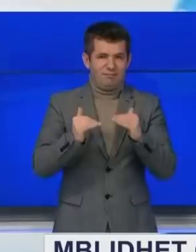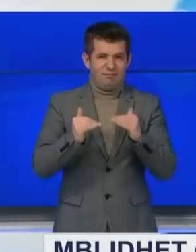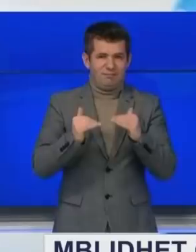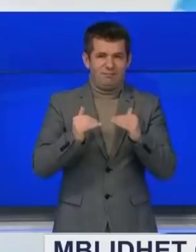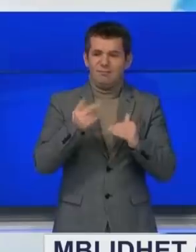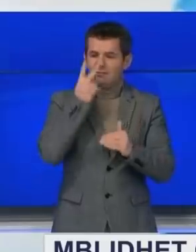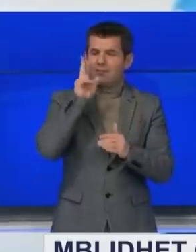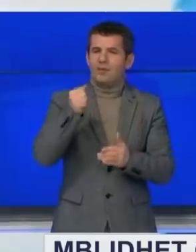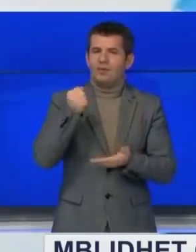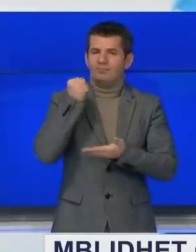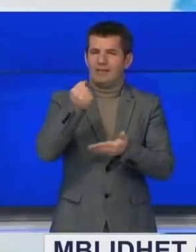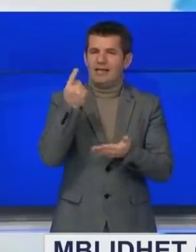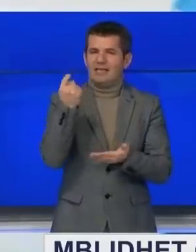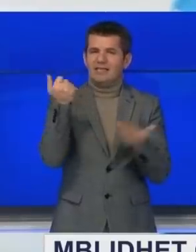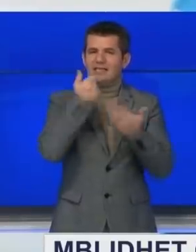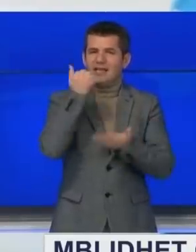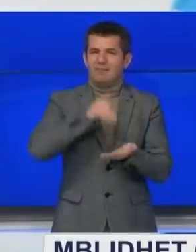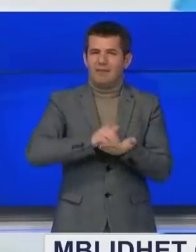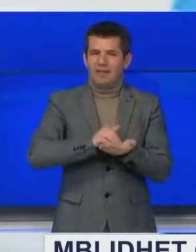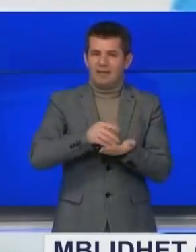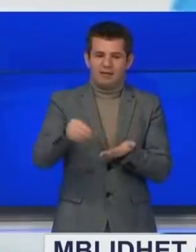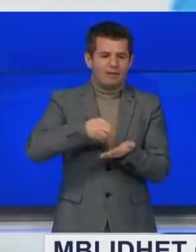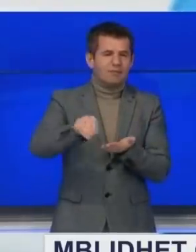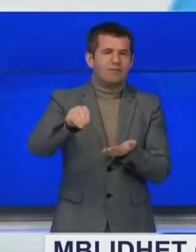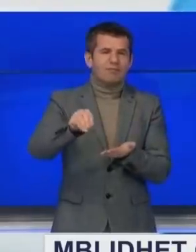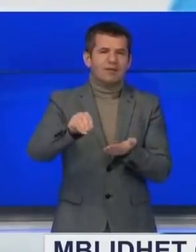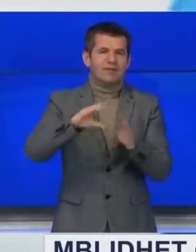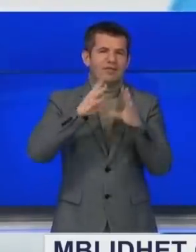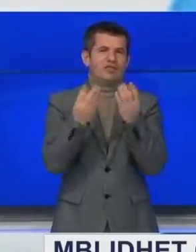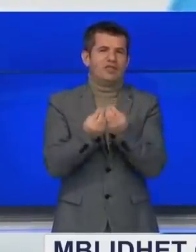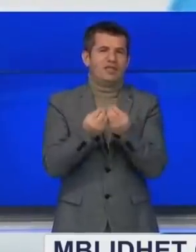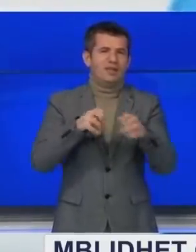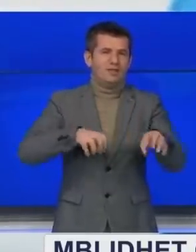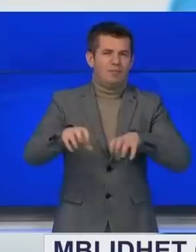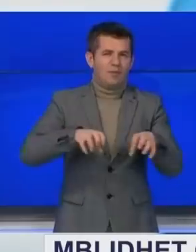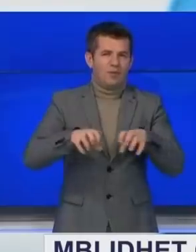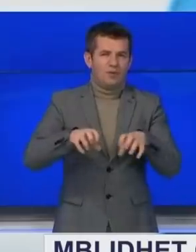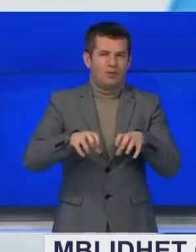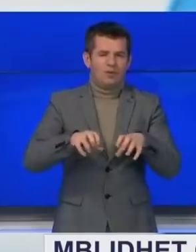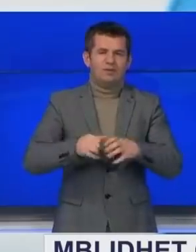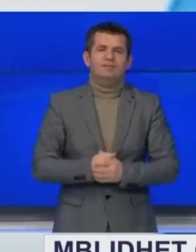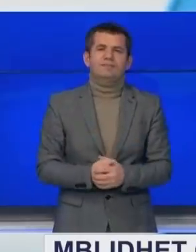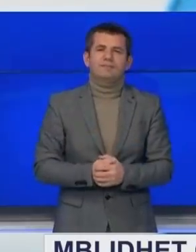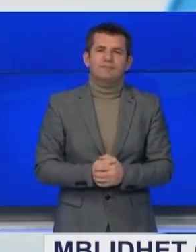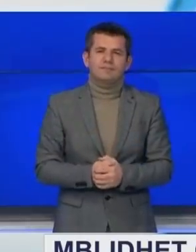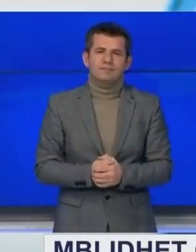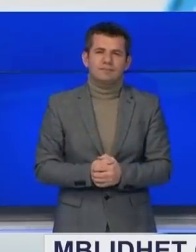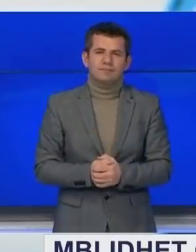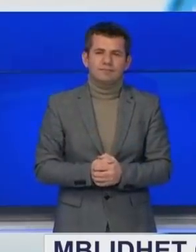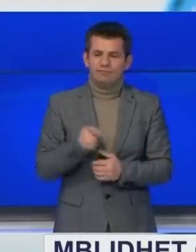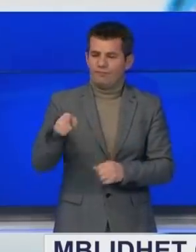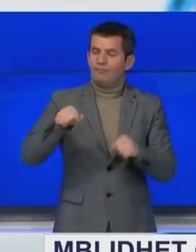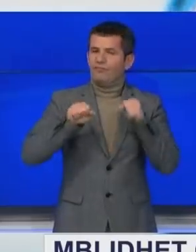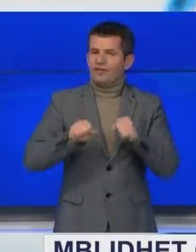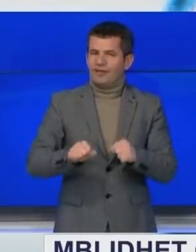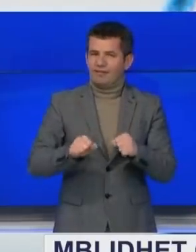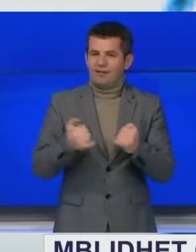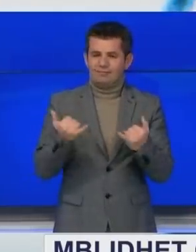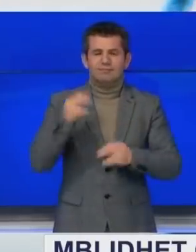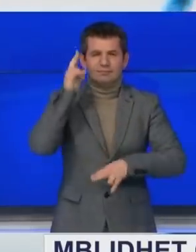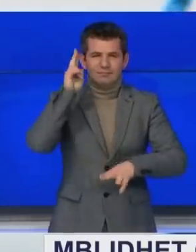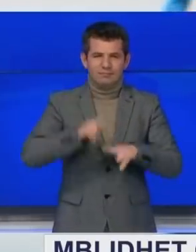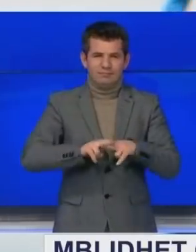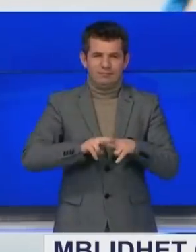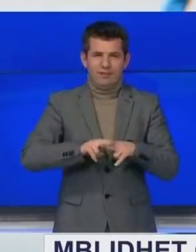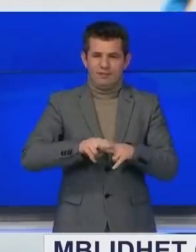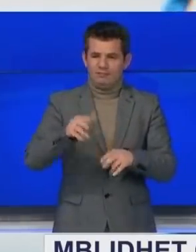dhe më thamë doa 160.000 euro për pagesin e shtesave për punëtorët teknik. Qeveria në detyr ka miratuar me